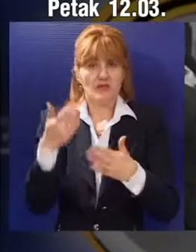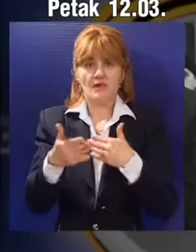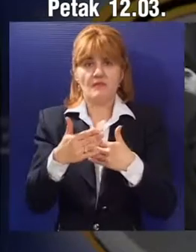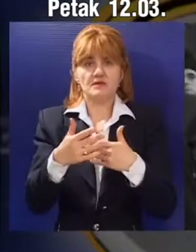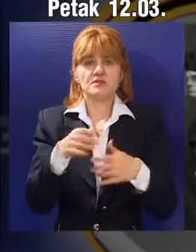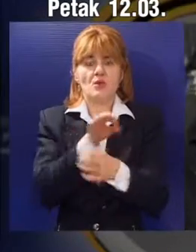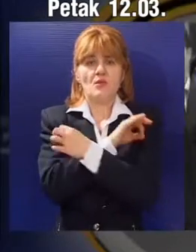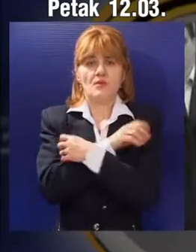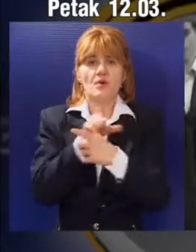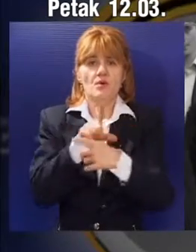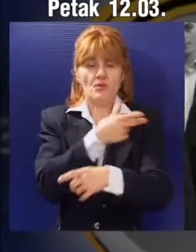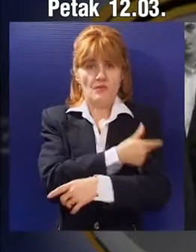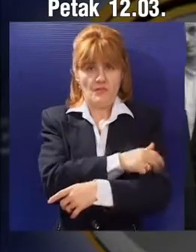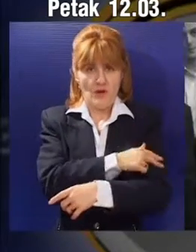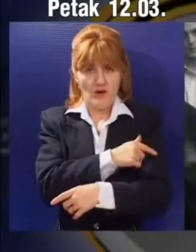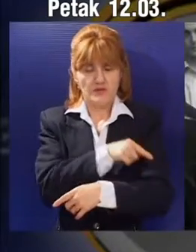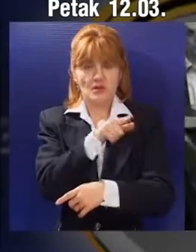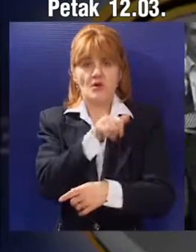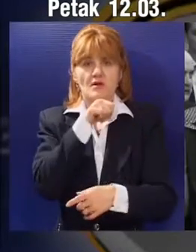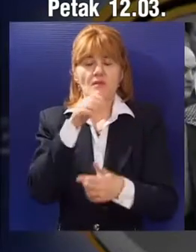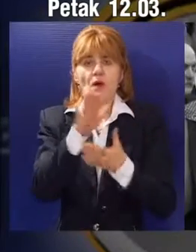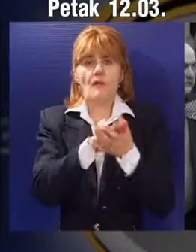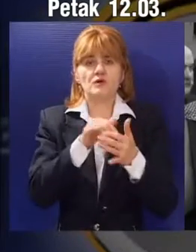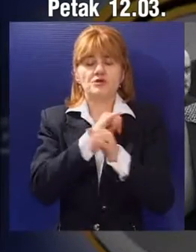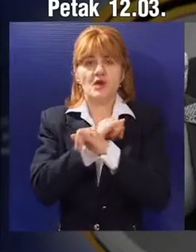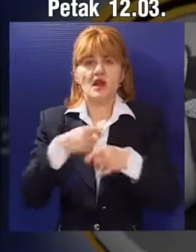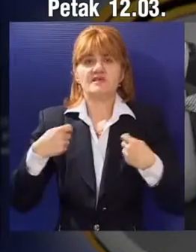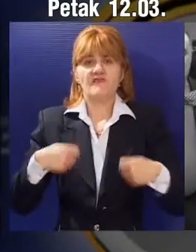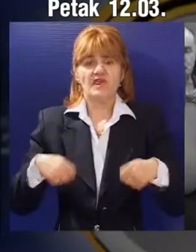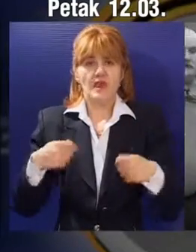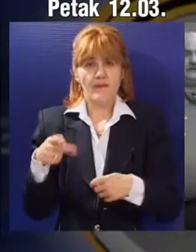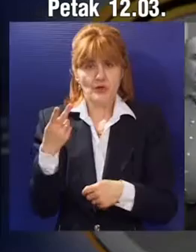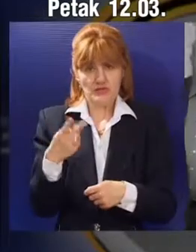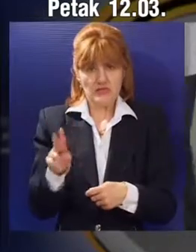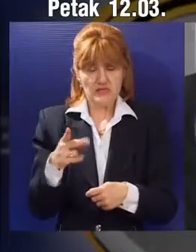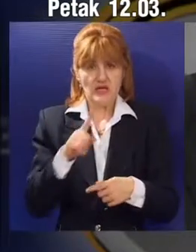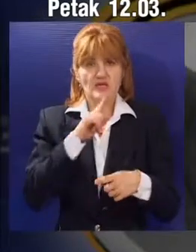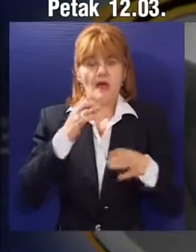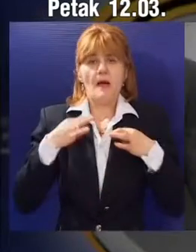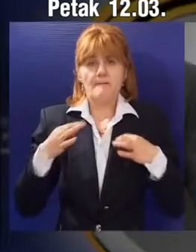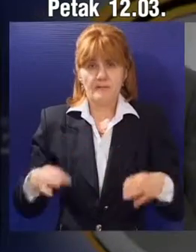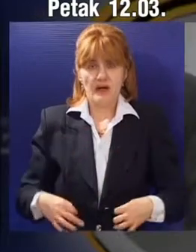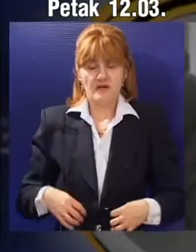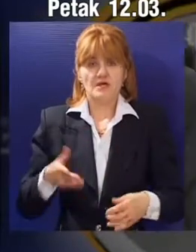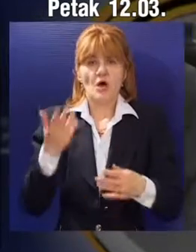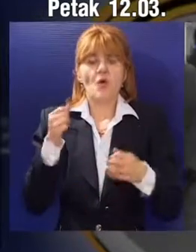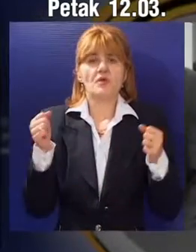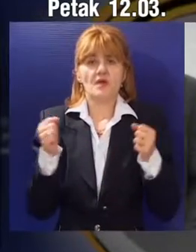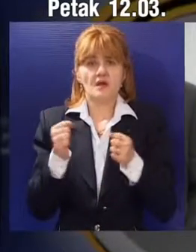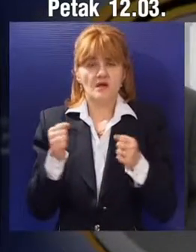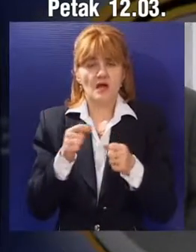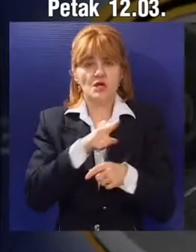preminuo u urgentnom centru. Jedan je od osnivače demokratske stranke u kojoj je bio predsednik izvršnog odbora, a od januara 1994.